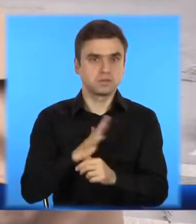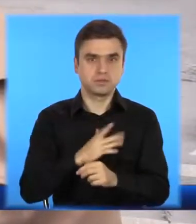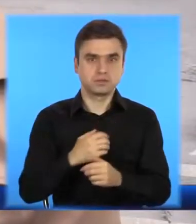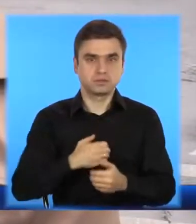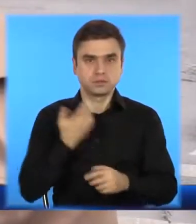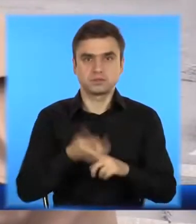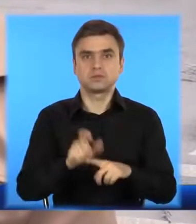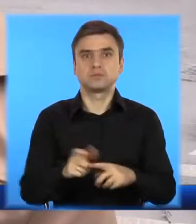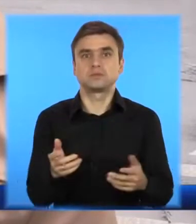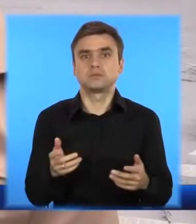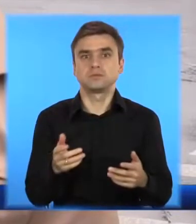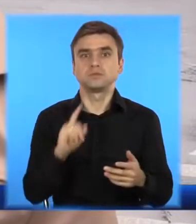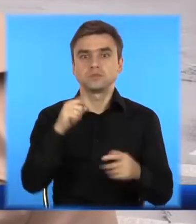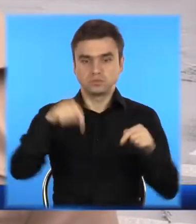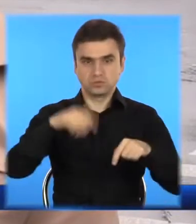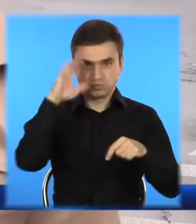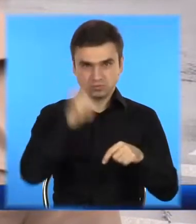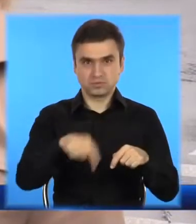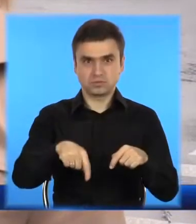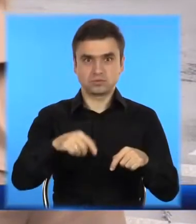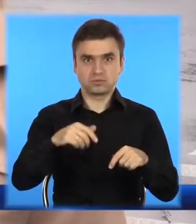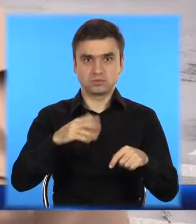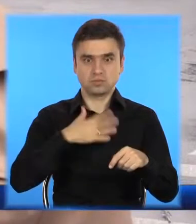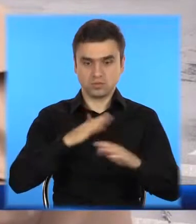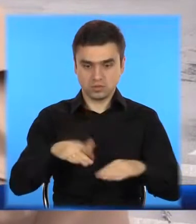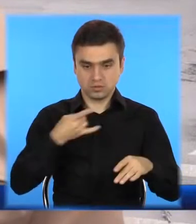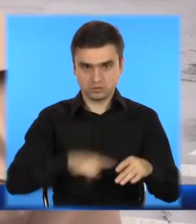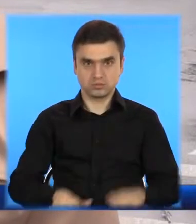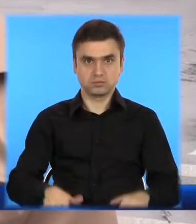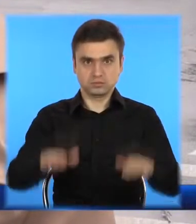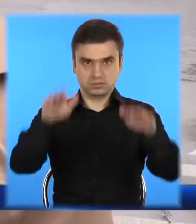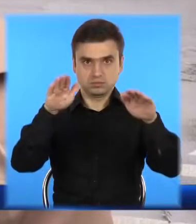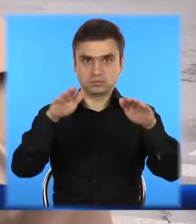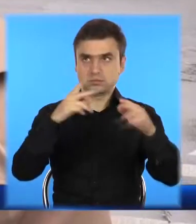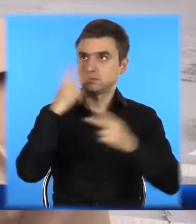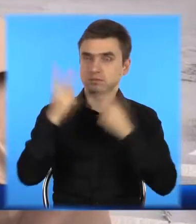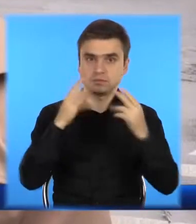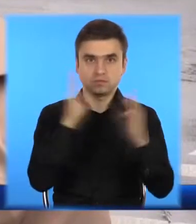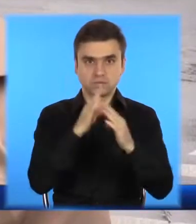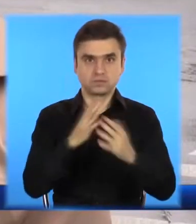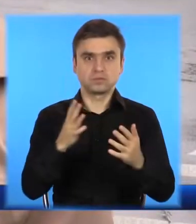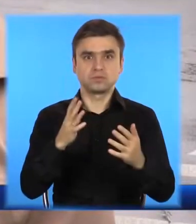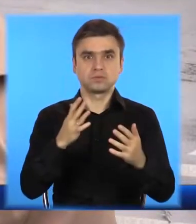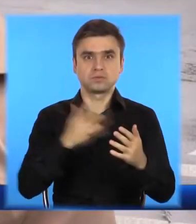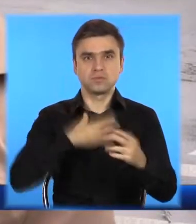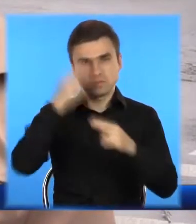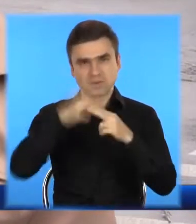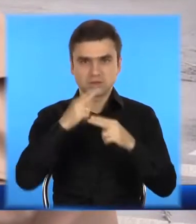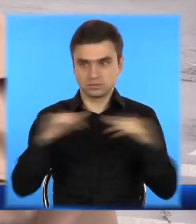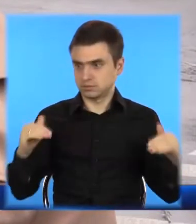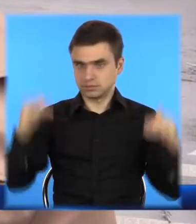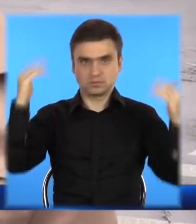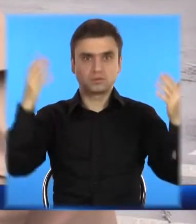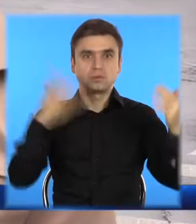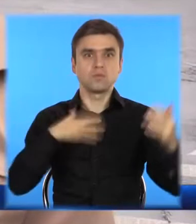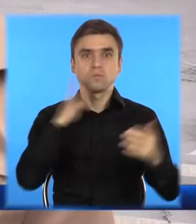це дуже страшно, бо це місто, де будуть народжуватися наші діти, де ростуть наші брати, сестри, де живуть